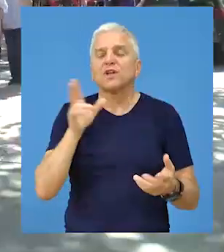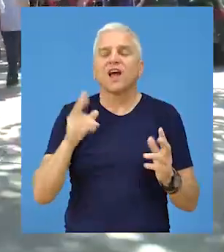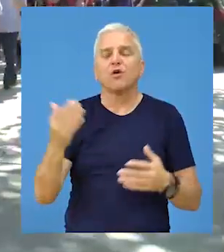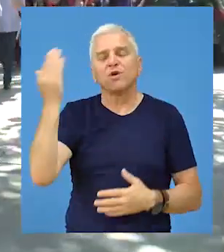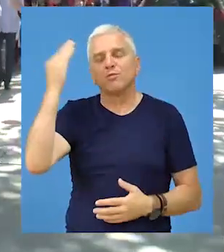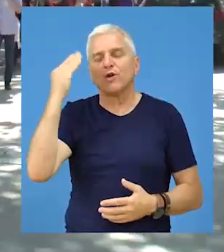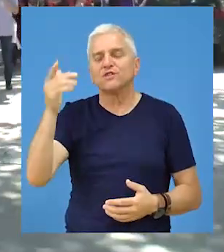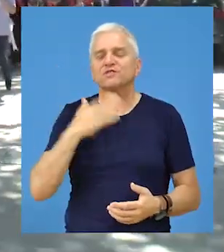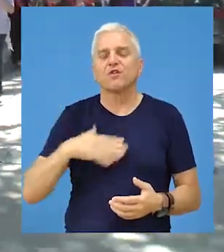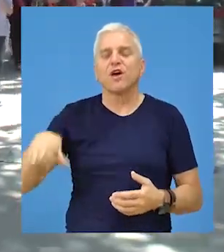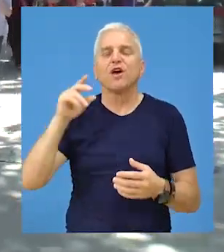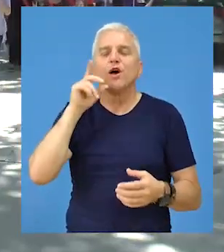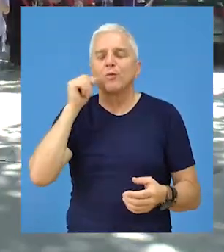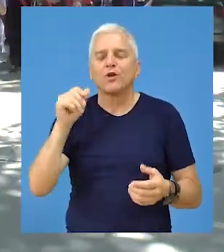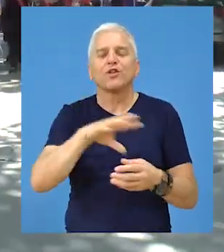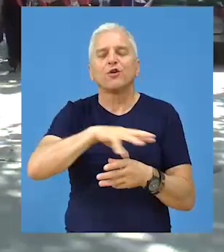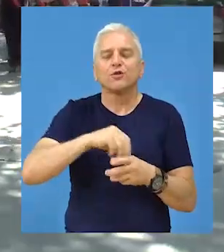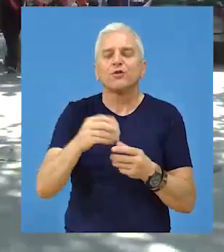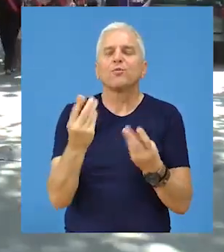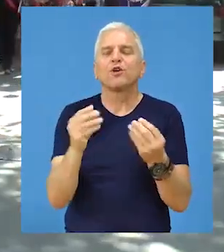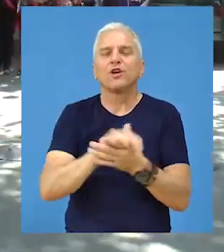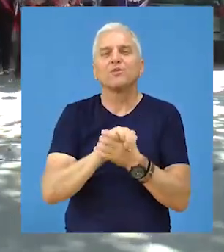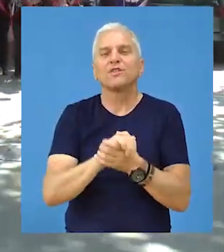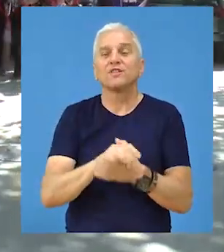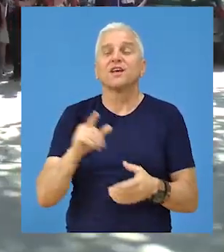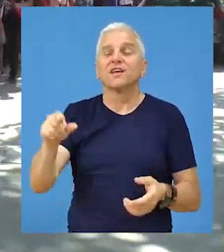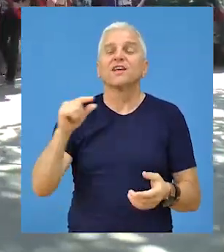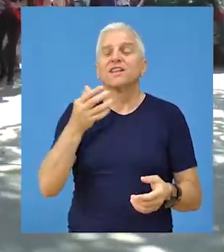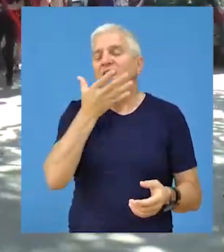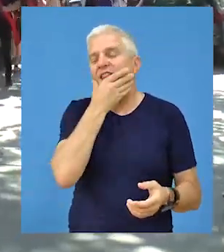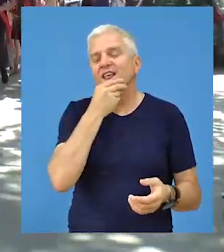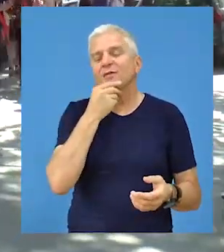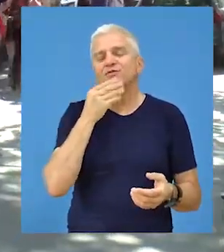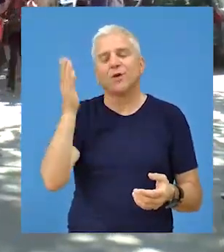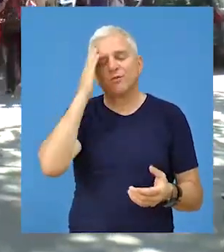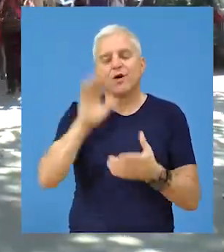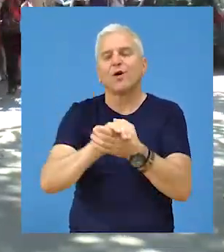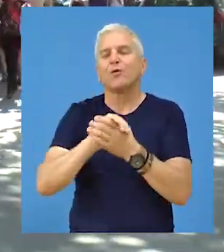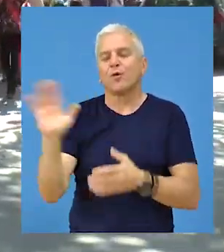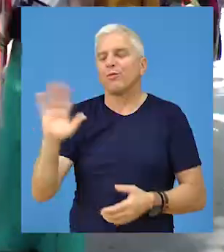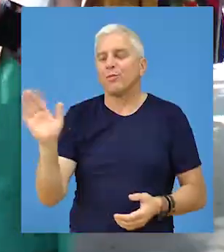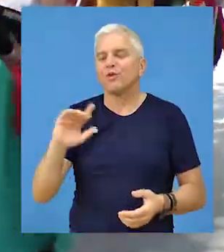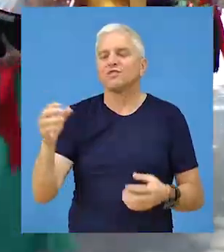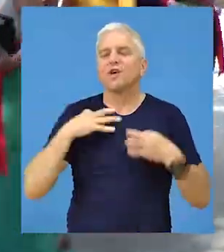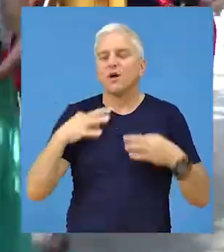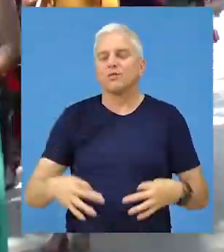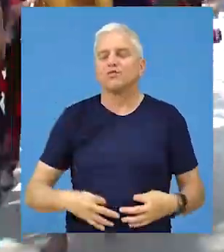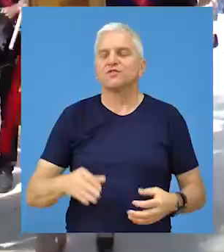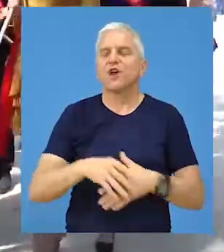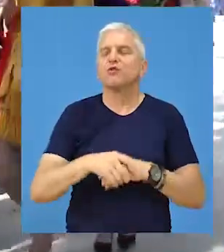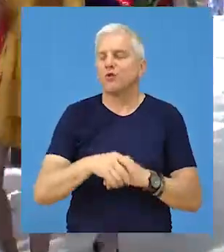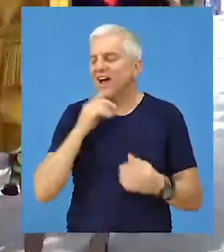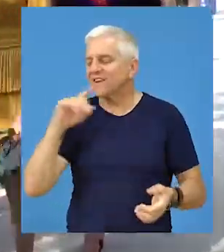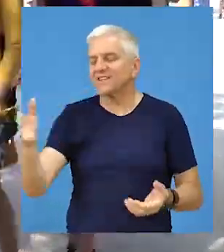kako bi pozdravili svoje roditelje, rodbinu, mnogobrojne prijatelje i ujedno si na najlepši način oprostili od svoje škole, profesora i